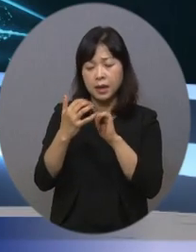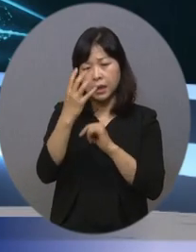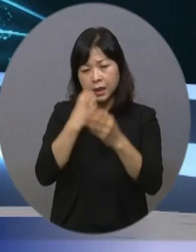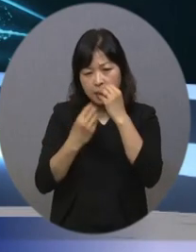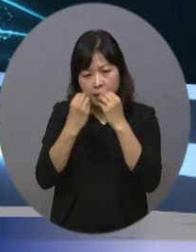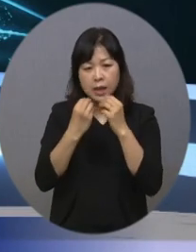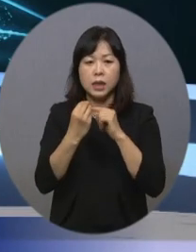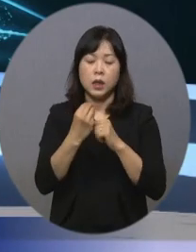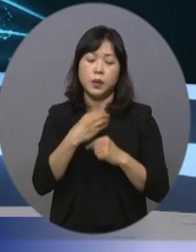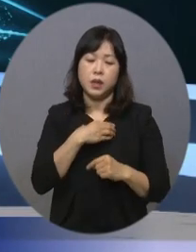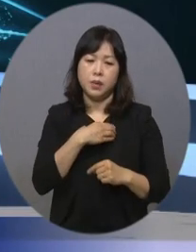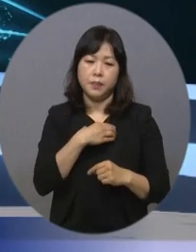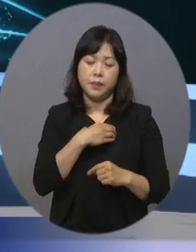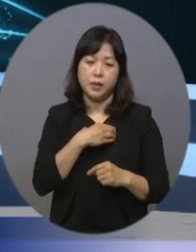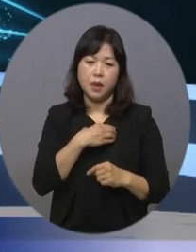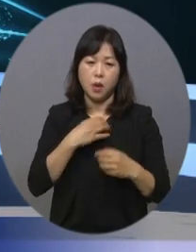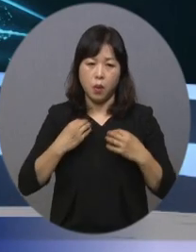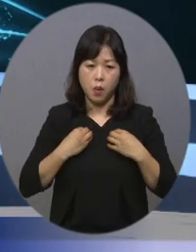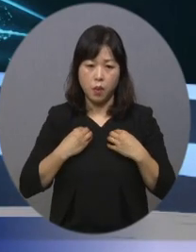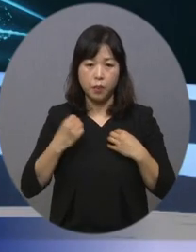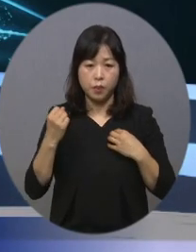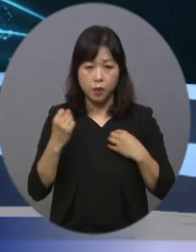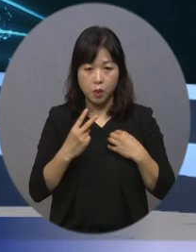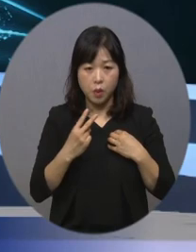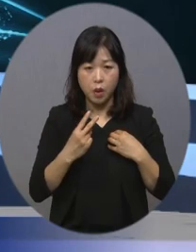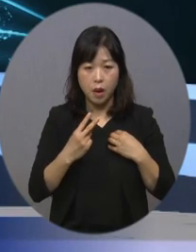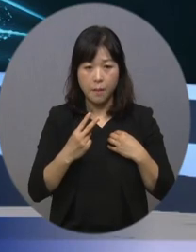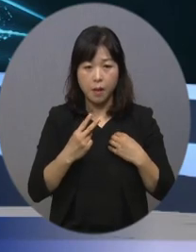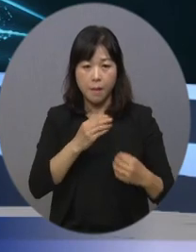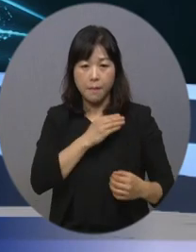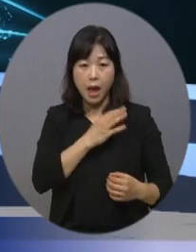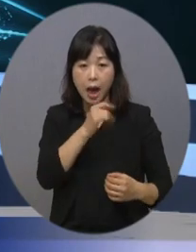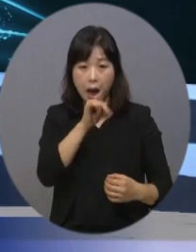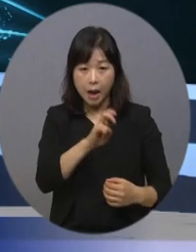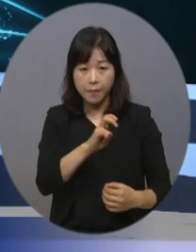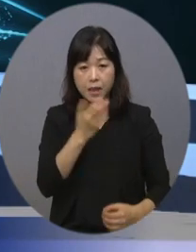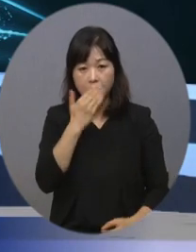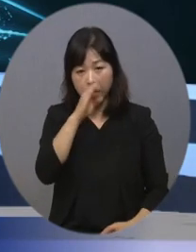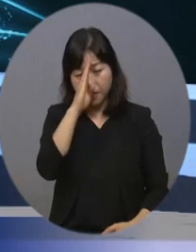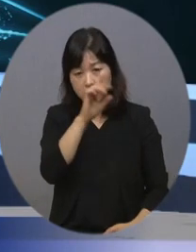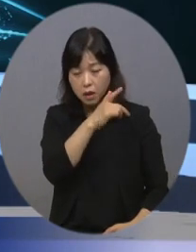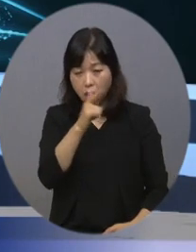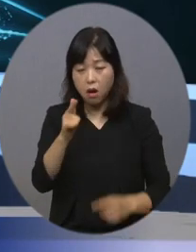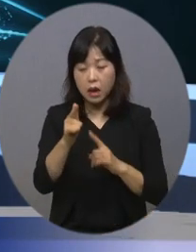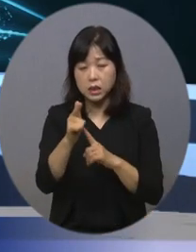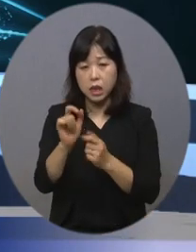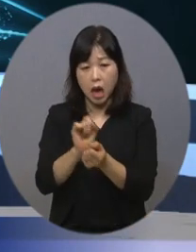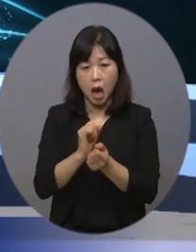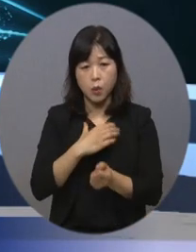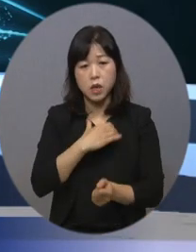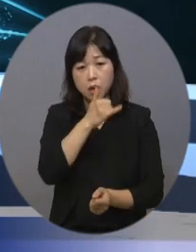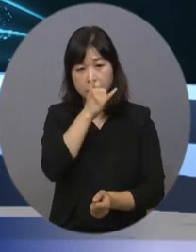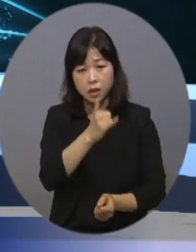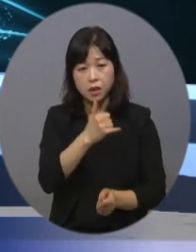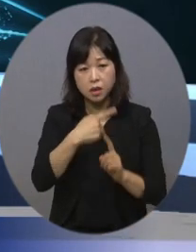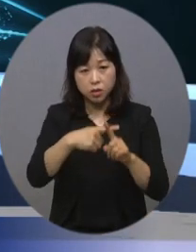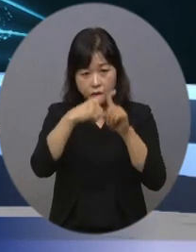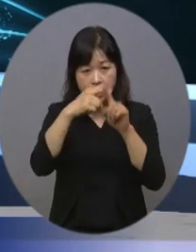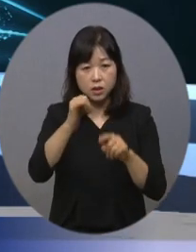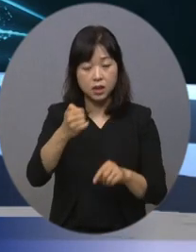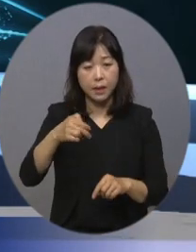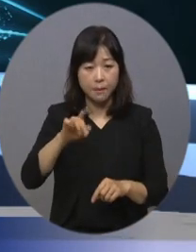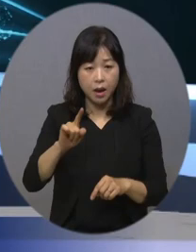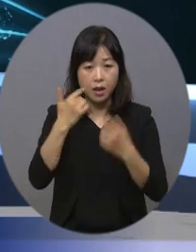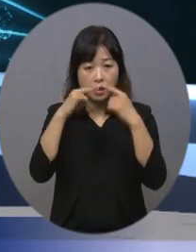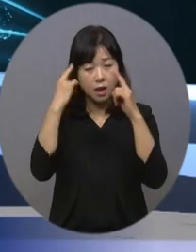호흡기 질환과 폐암, 당뇨병 등 각종 질병에 더욱 취약한 것으로 스위스 제네바 대학 연구